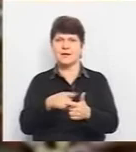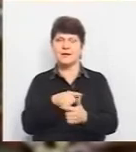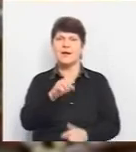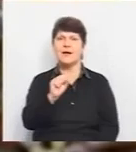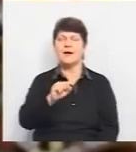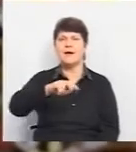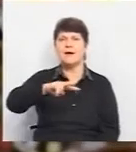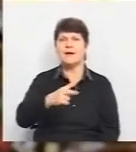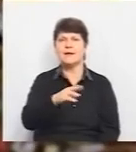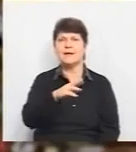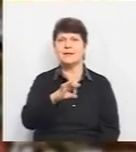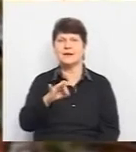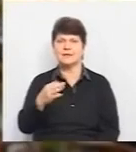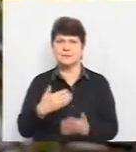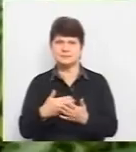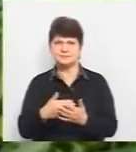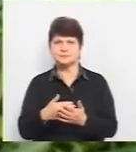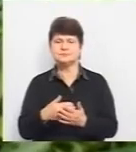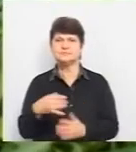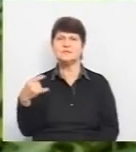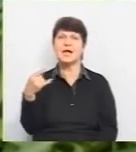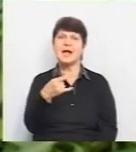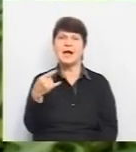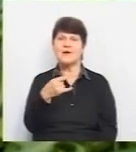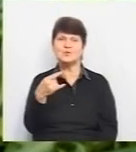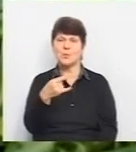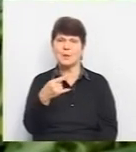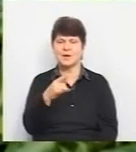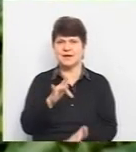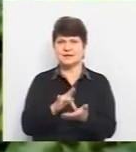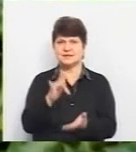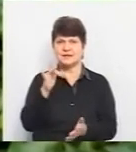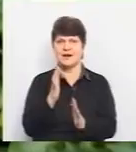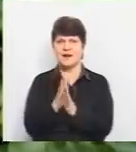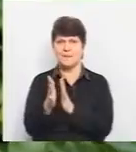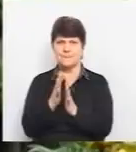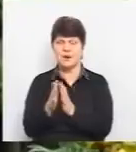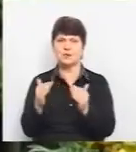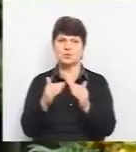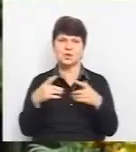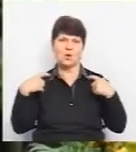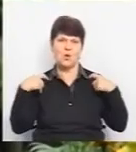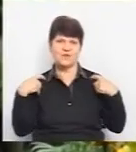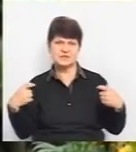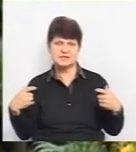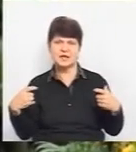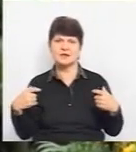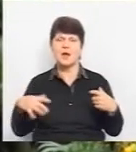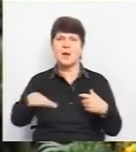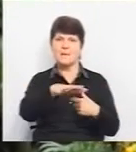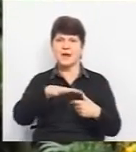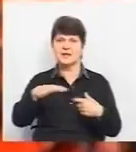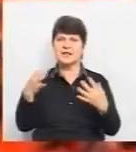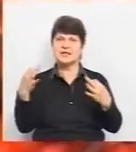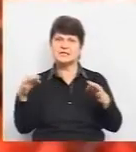40 тисяч, такі локації, як ретроавтомобіль при в'їзді в місто, це і центральний парк, і будинок офіцерів, і на майдані